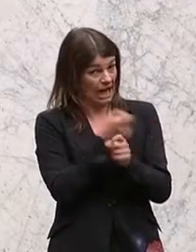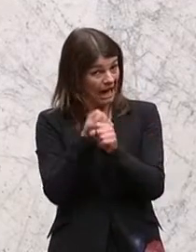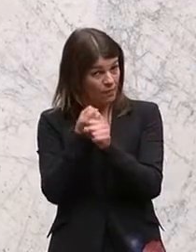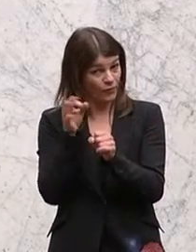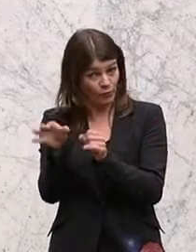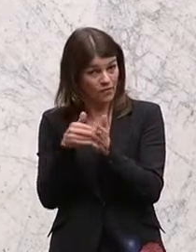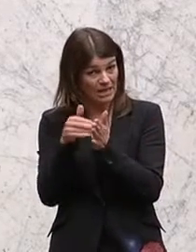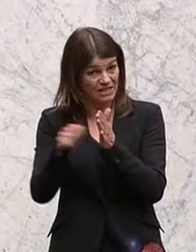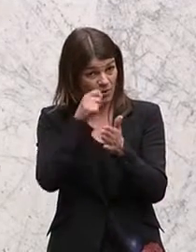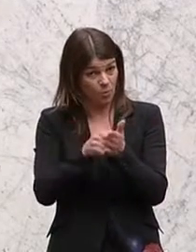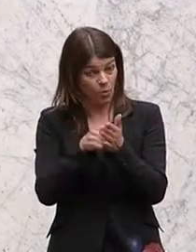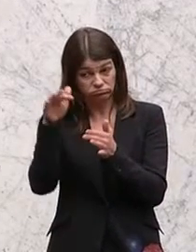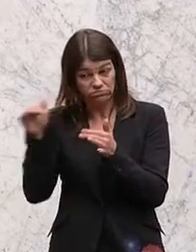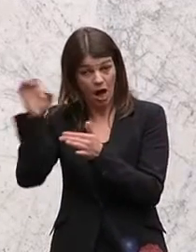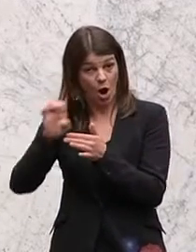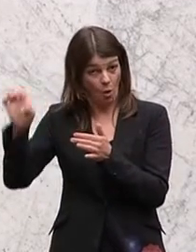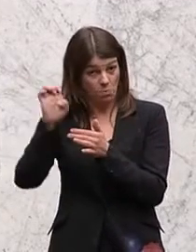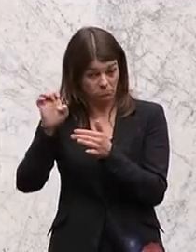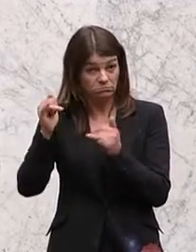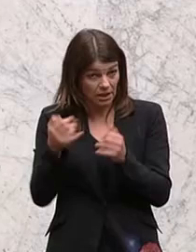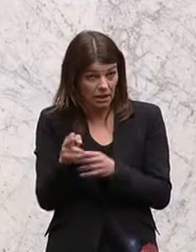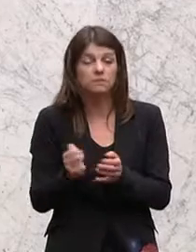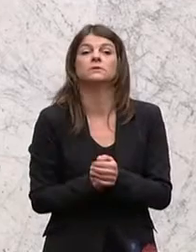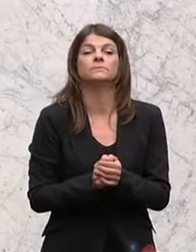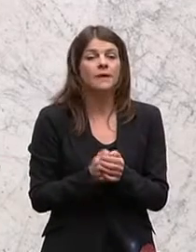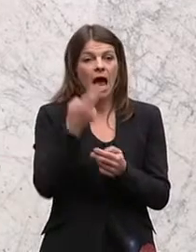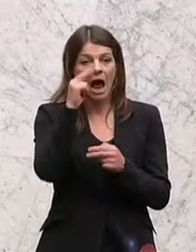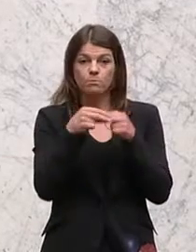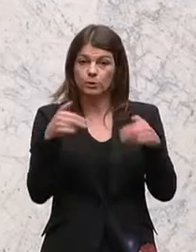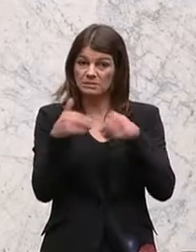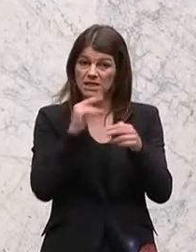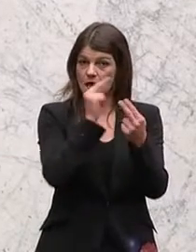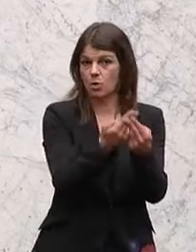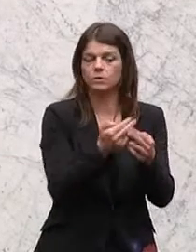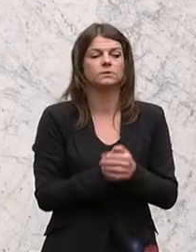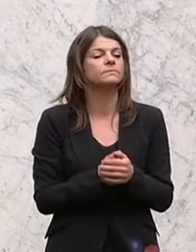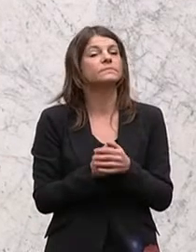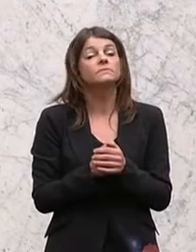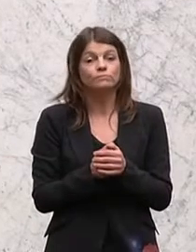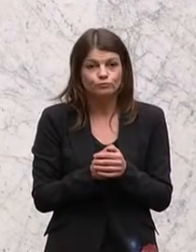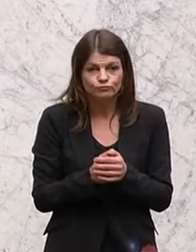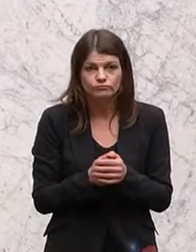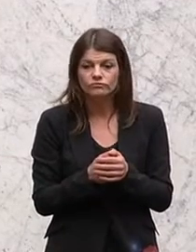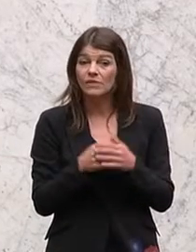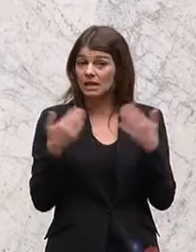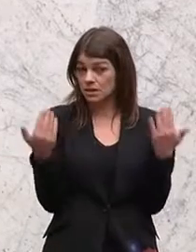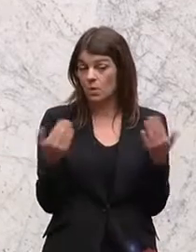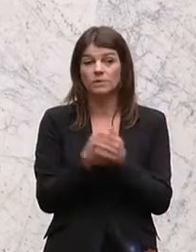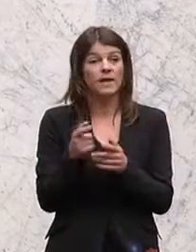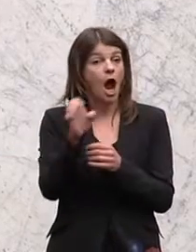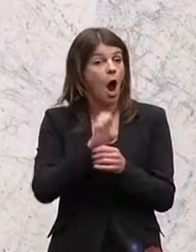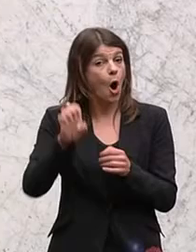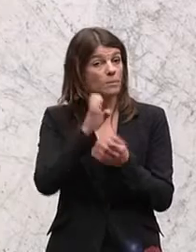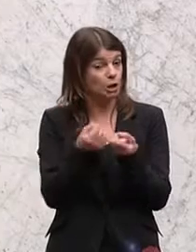Neonicotinoiden auf europäischer Ebene einsetzen. Herr Bundesminister. Es ist so, dass die